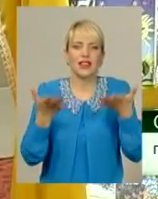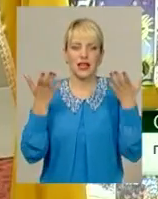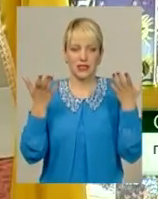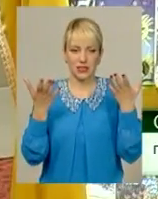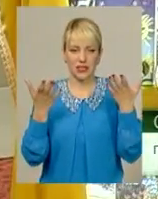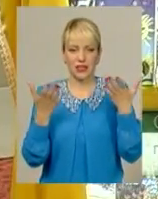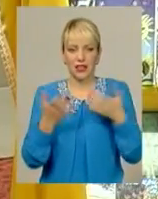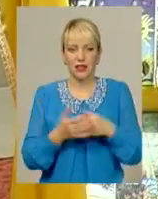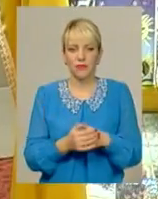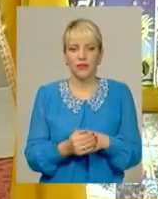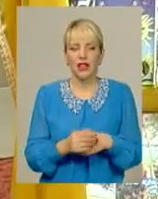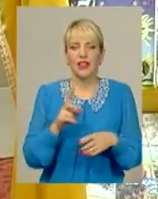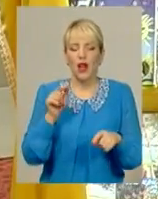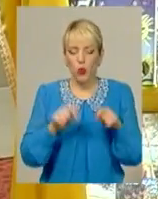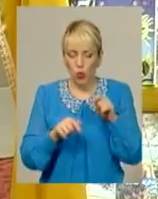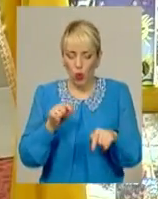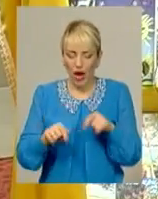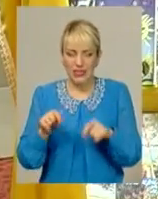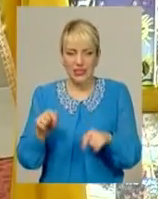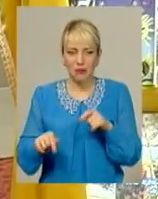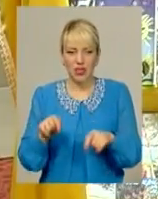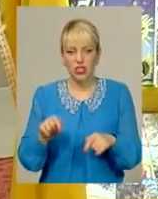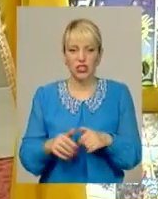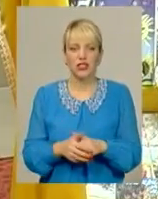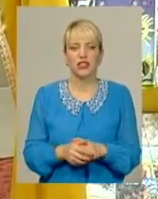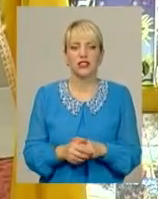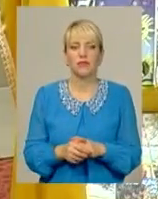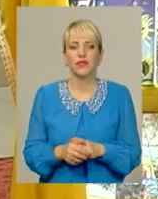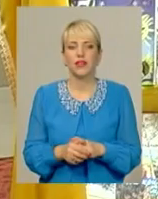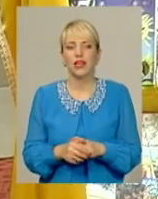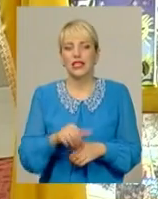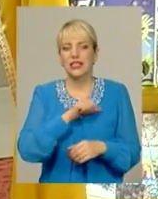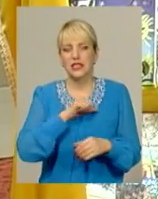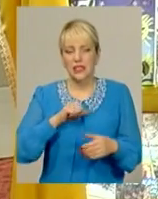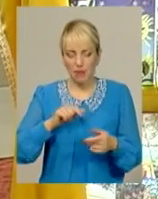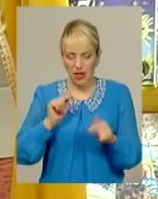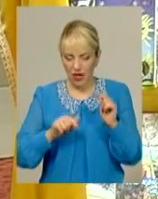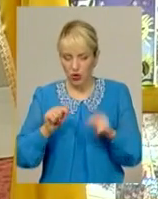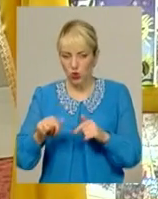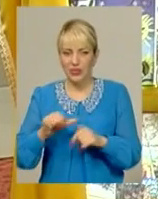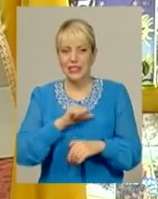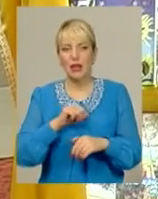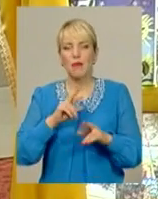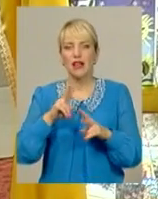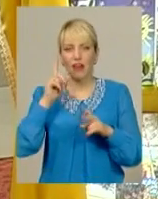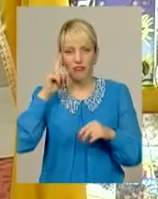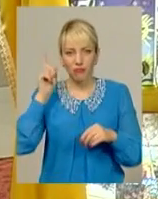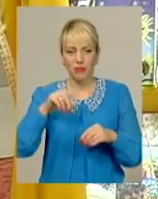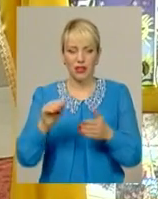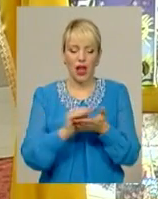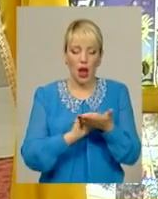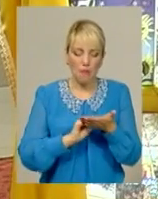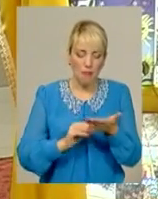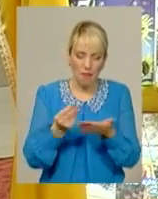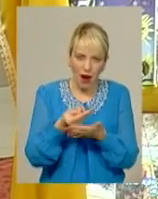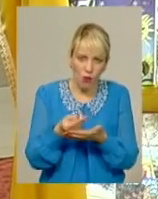друкарській машинці. Колись такі були механічні друкарські машинки. Сама надрукувала, сама як вміла намалювала якісь